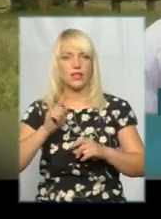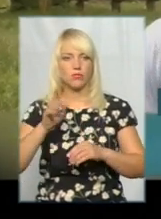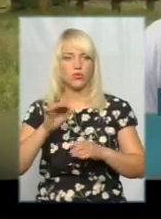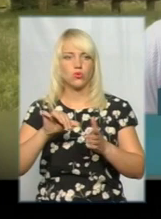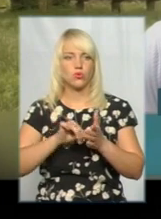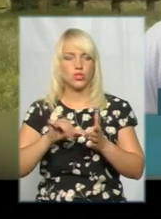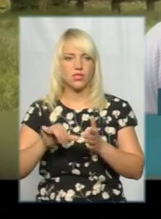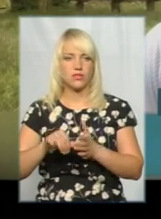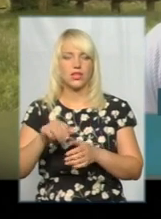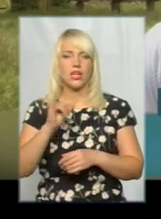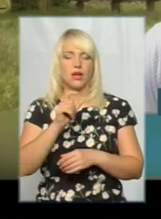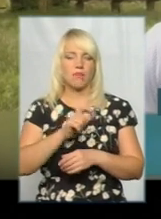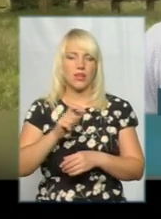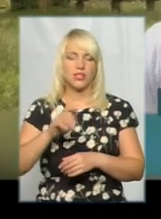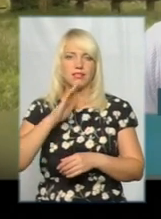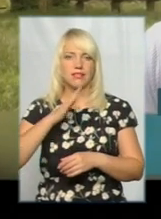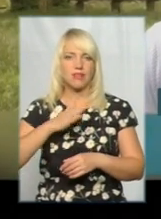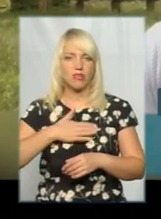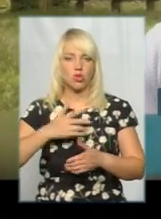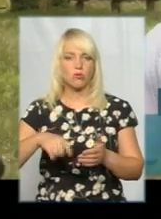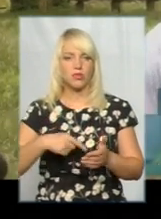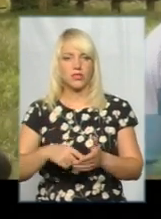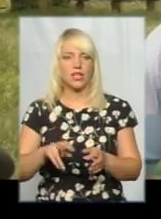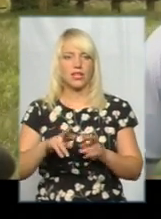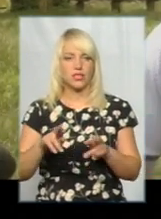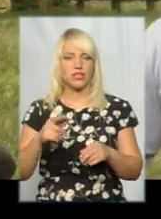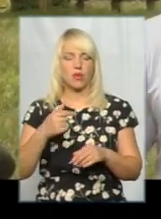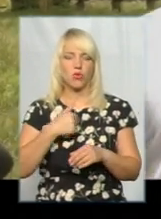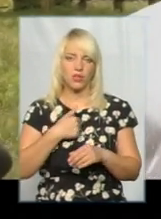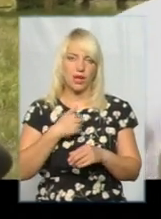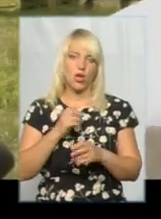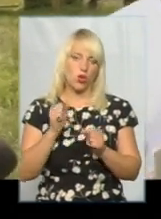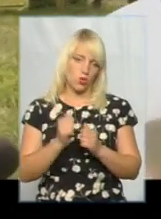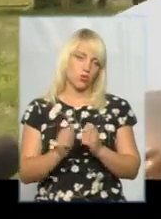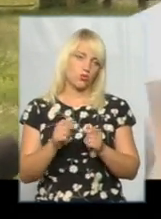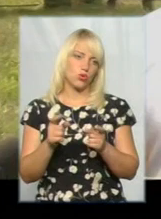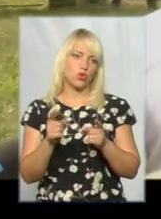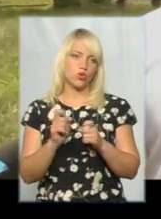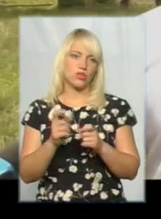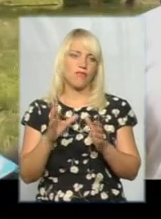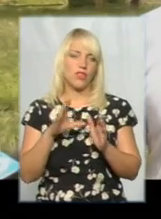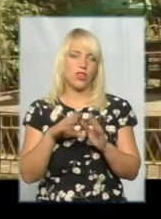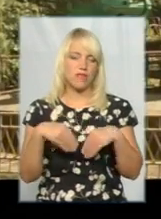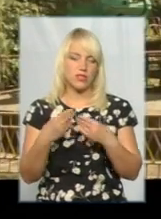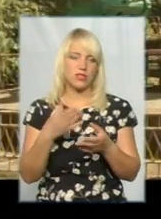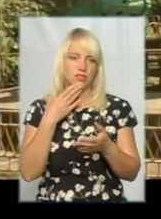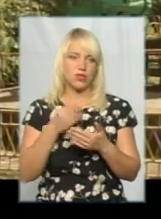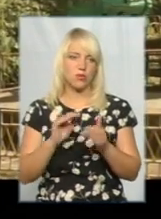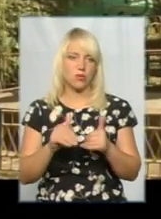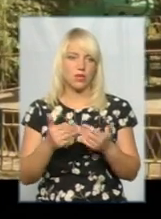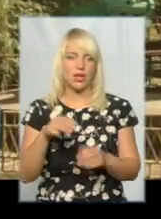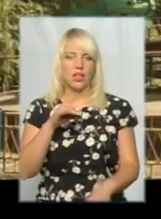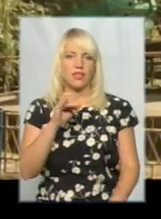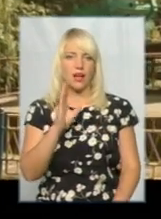мешканці міста, наша громада, і так само я і може кожен долучатися до того, вносити свої пропозиції. У травні